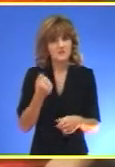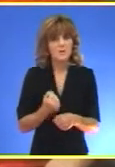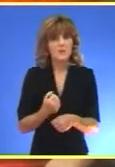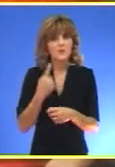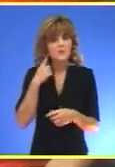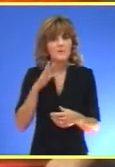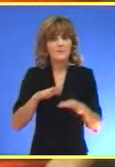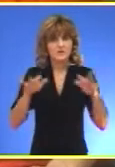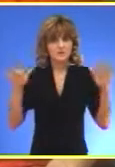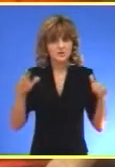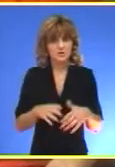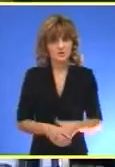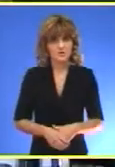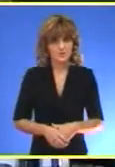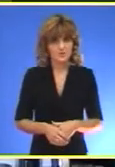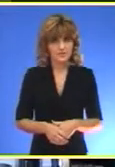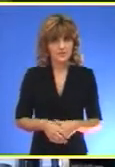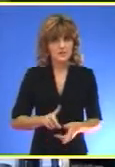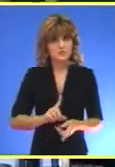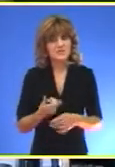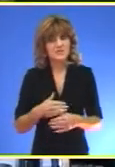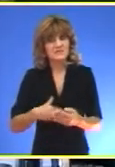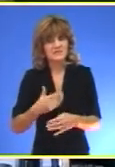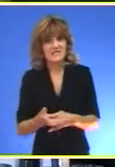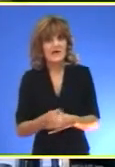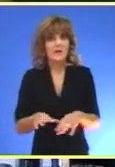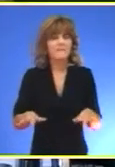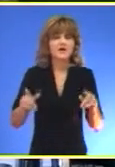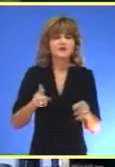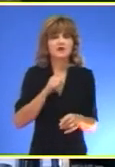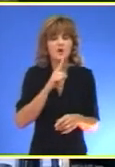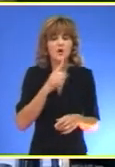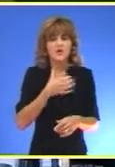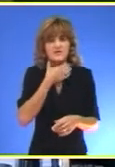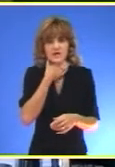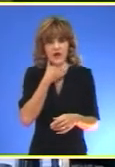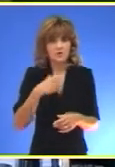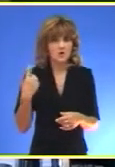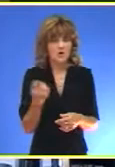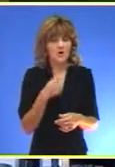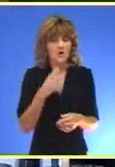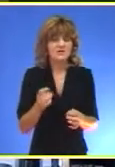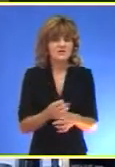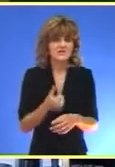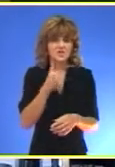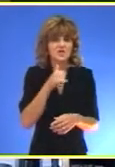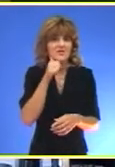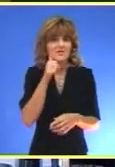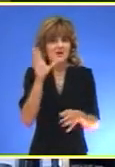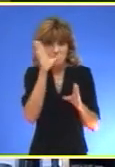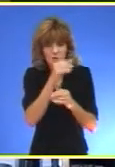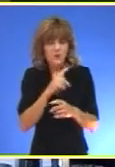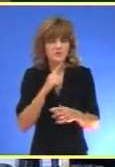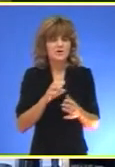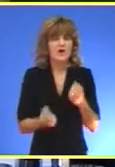i prašinu Drugje strane Izlazi neka prašina Koja zagađuje okolinu Treće što danju noću Veliki